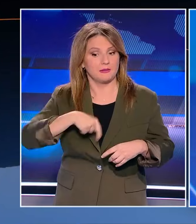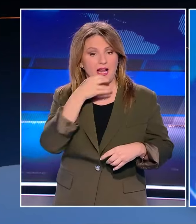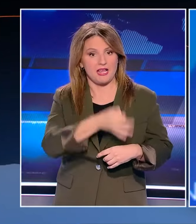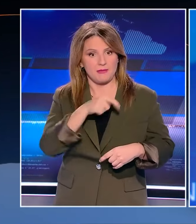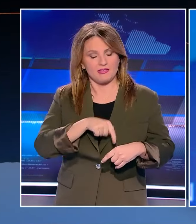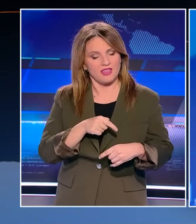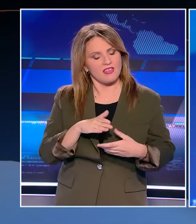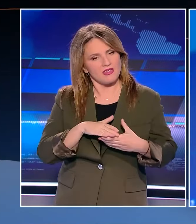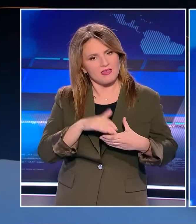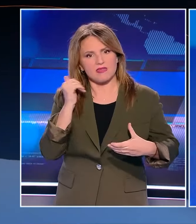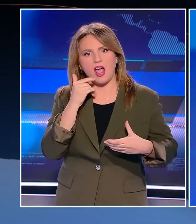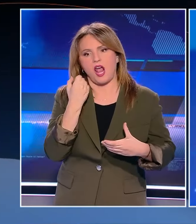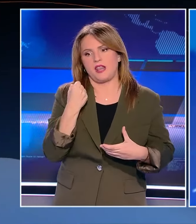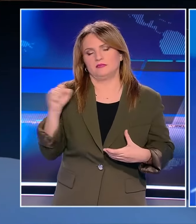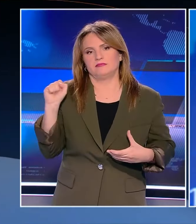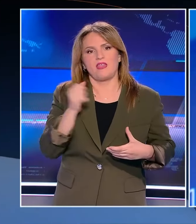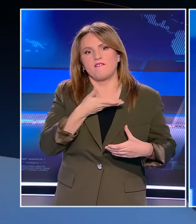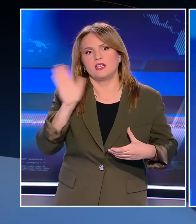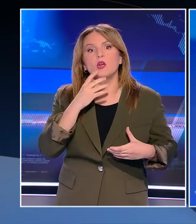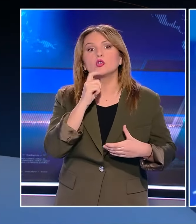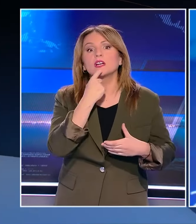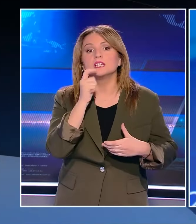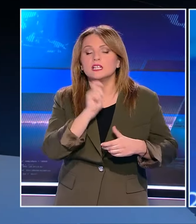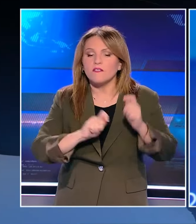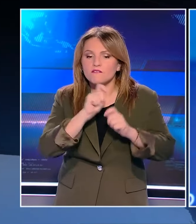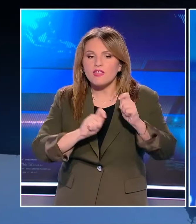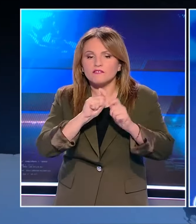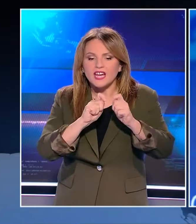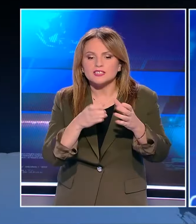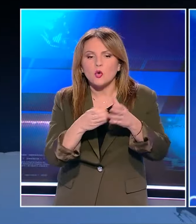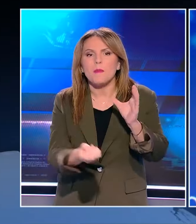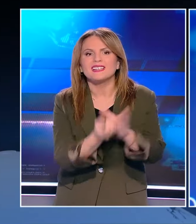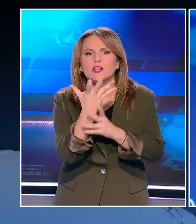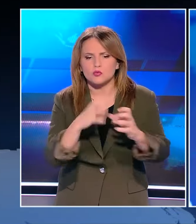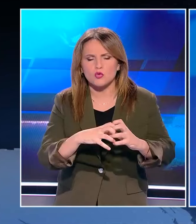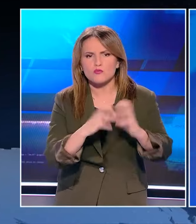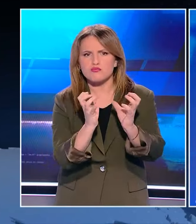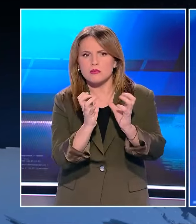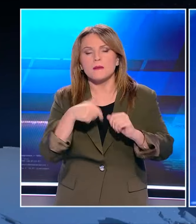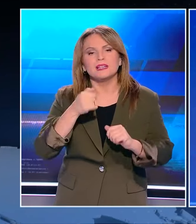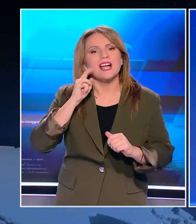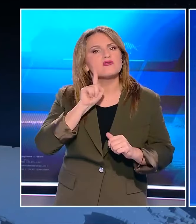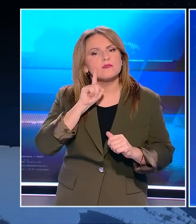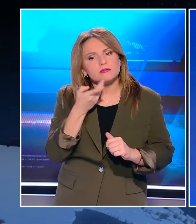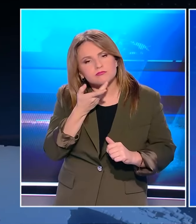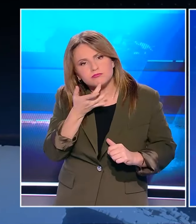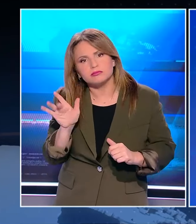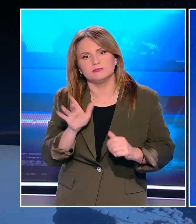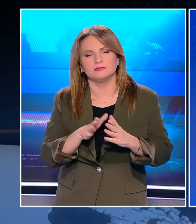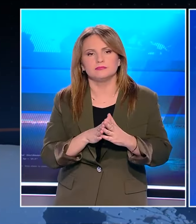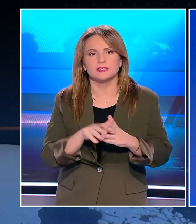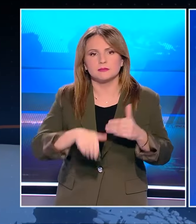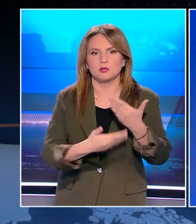Ότι θα αποχωρήσει οριστικά όταν ο Στέφανος Κασελάκης προχωρήσει σε ίδρυση άλλου κόμματος Στην πρωινή εκπομπή του Open